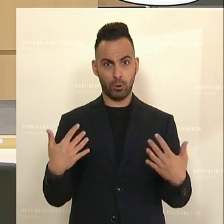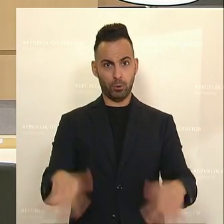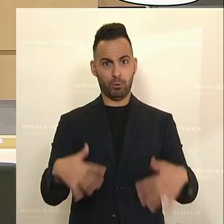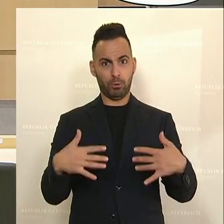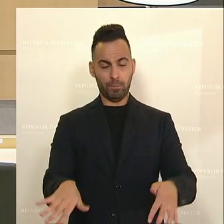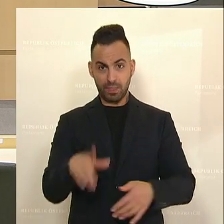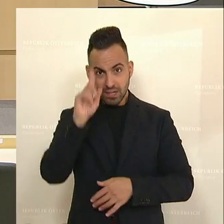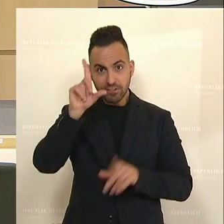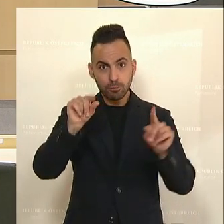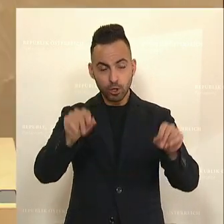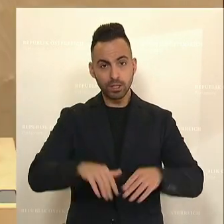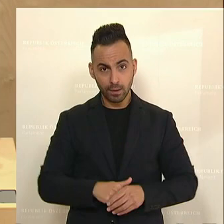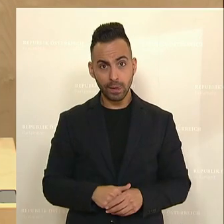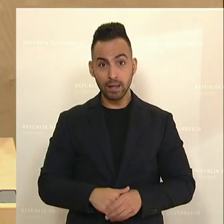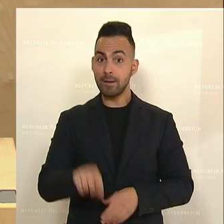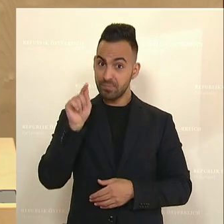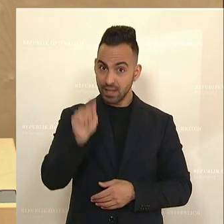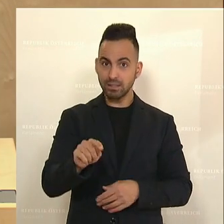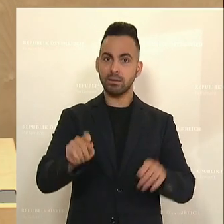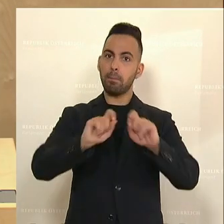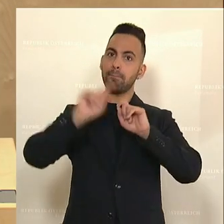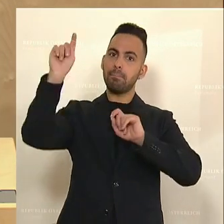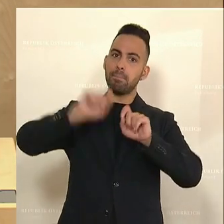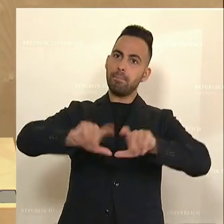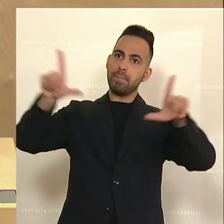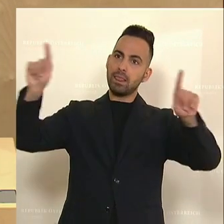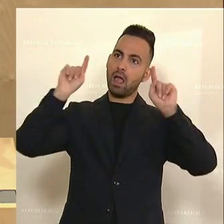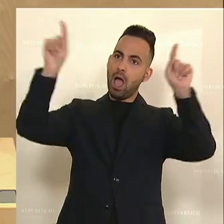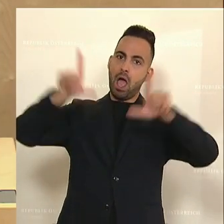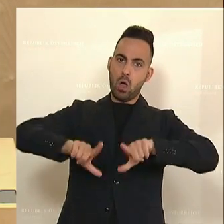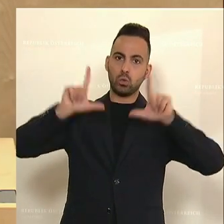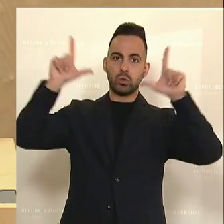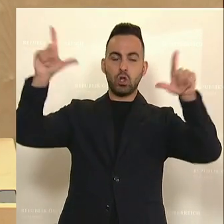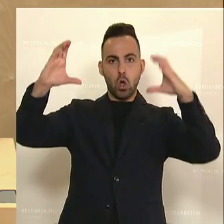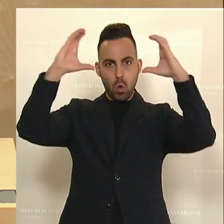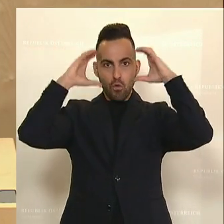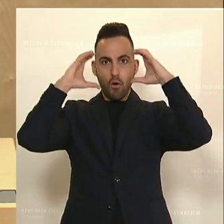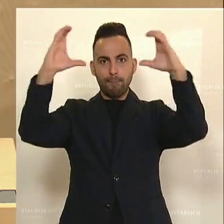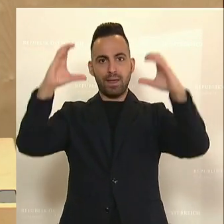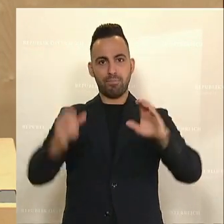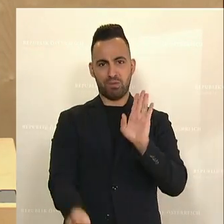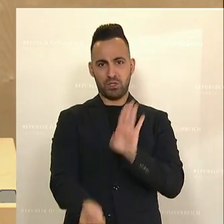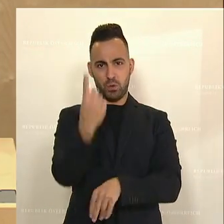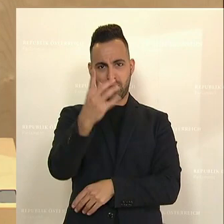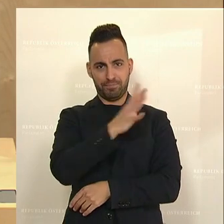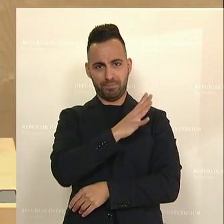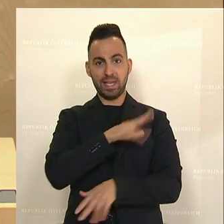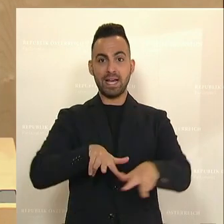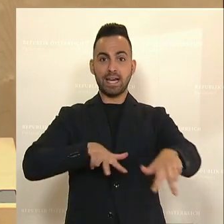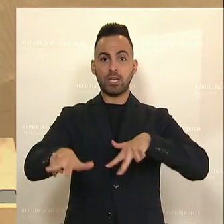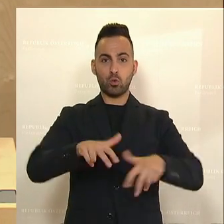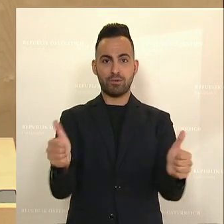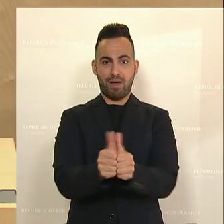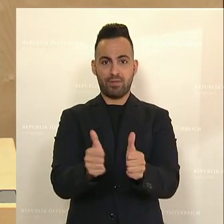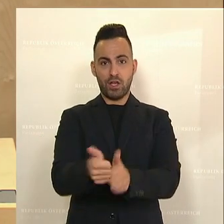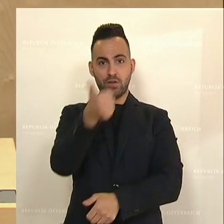Und wissen Sie, was das bedeutet? Das ist das Bild nach außen. Das ist das Bild, das die ÖVP, insbesondere auch als Regierungspartner der Grünen,